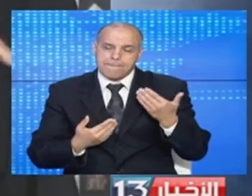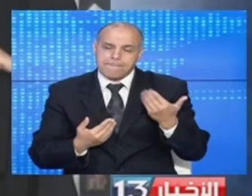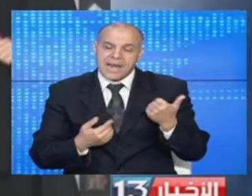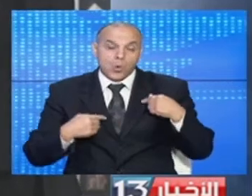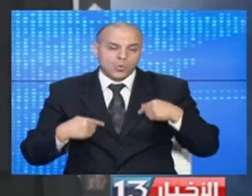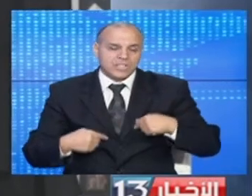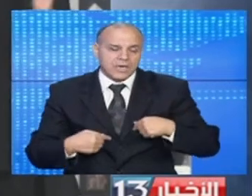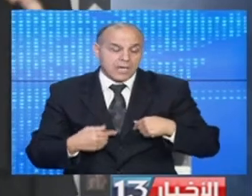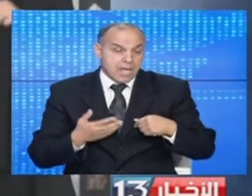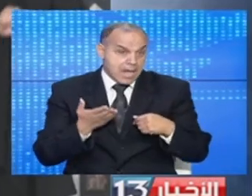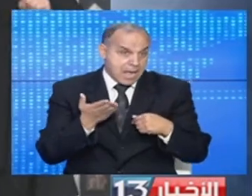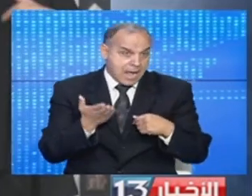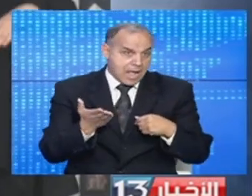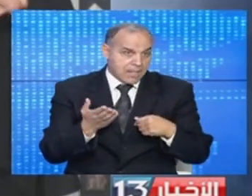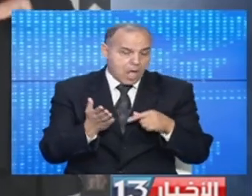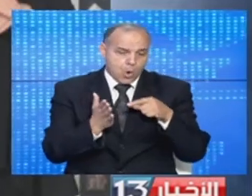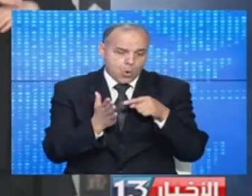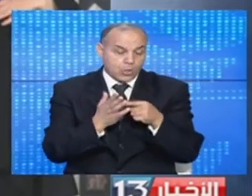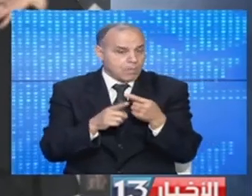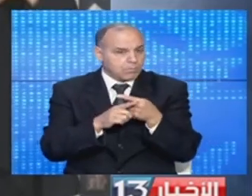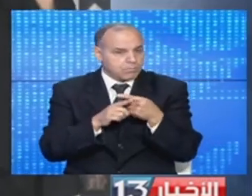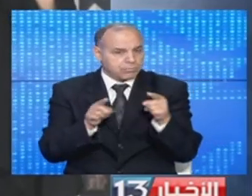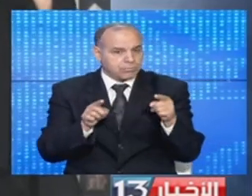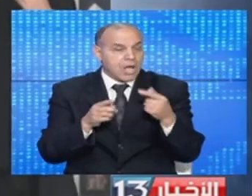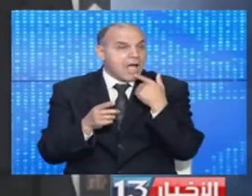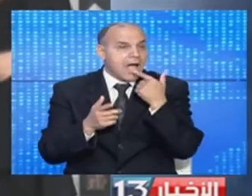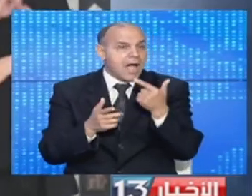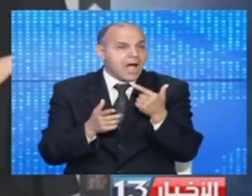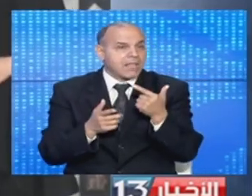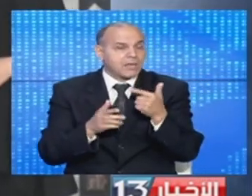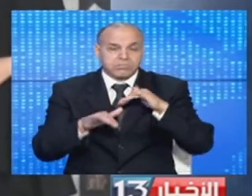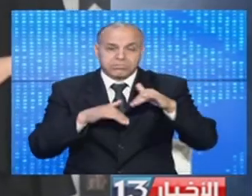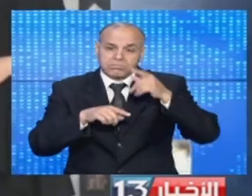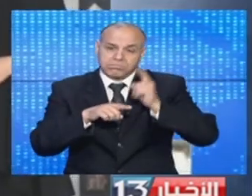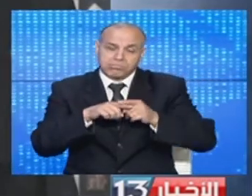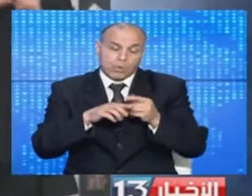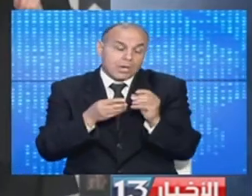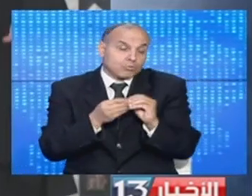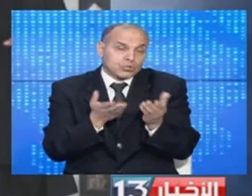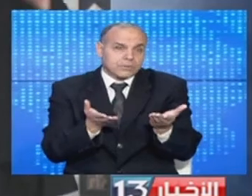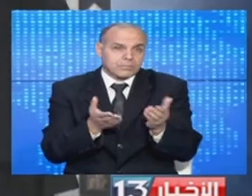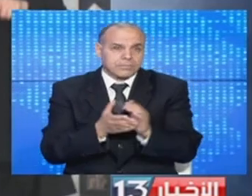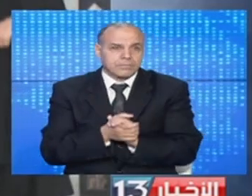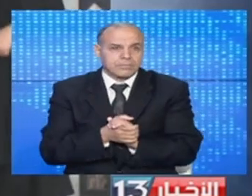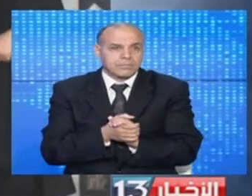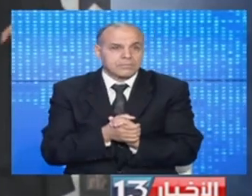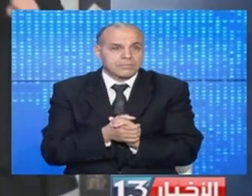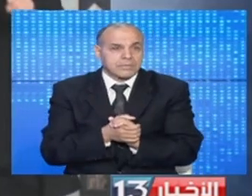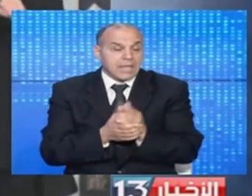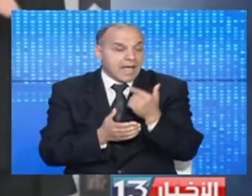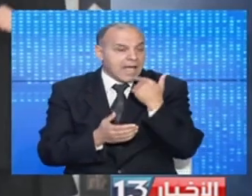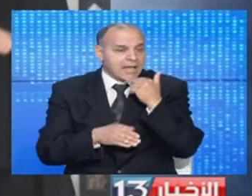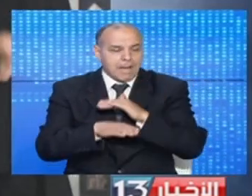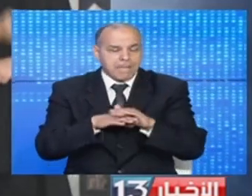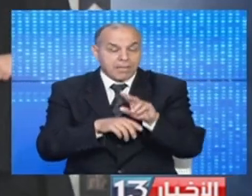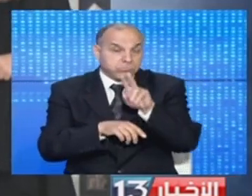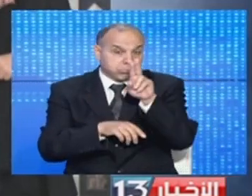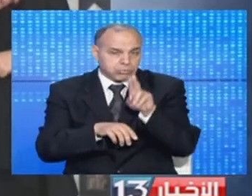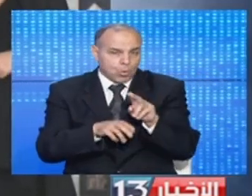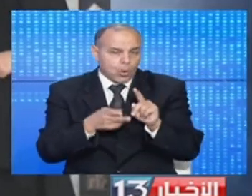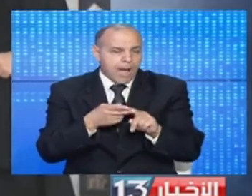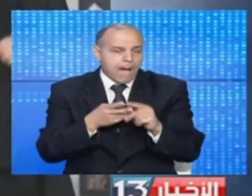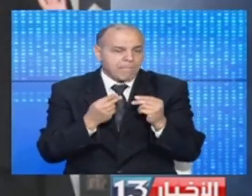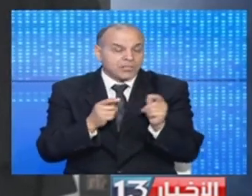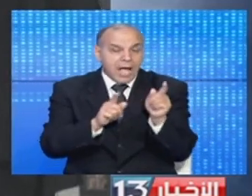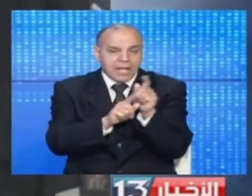وذي روما النقطة المختلفة اللي تخيل نضرب حضر الجولان من منظر اخر وفي عالقة ببعض الملاحظات حول